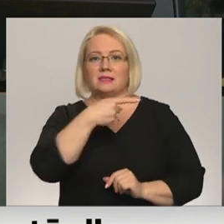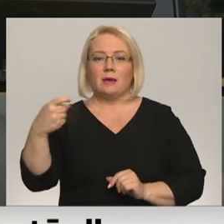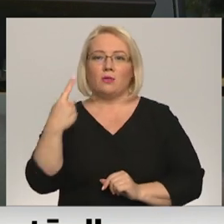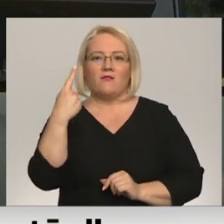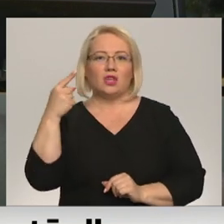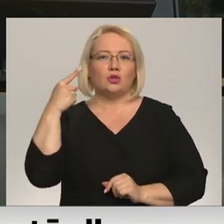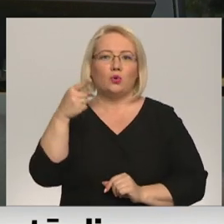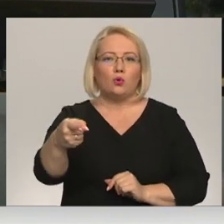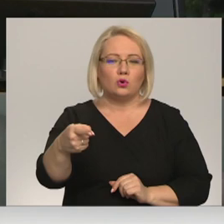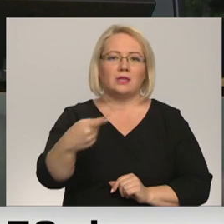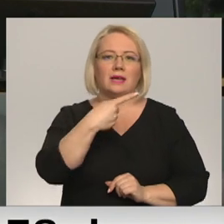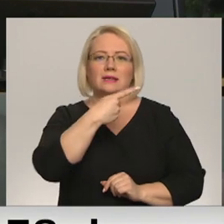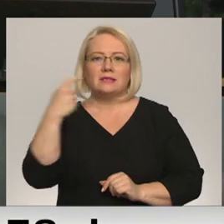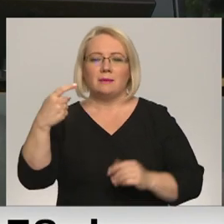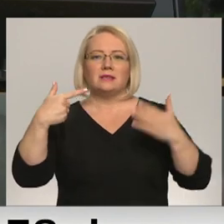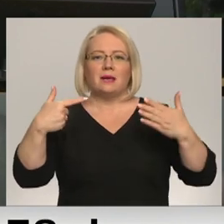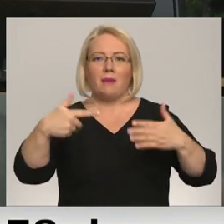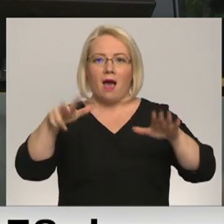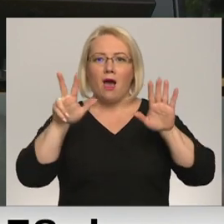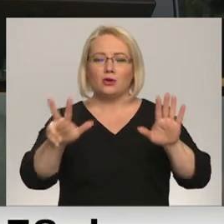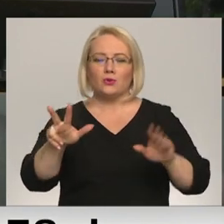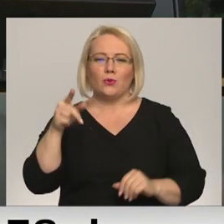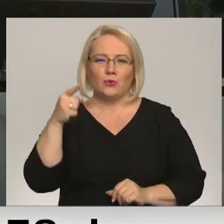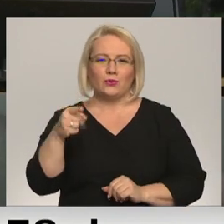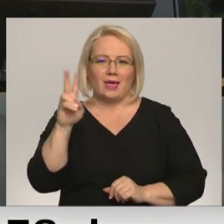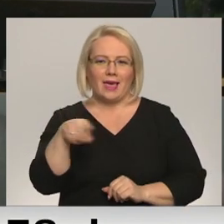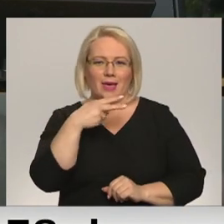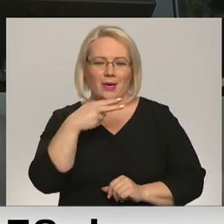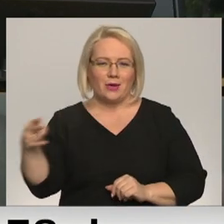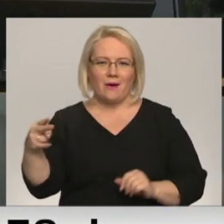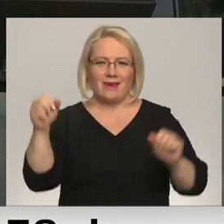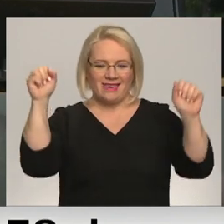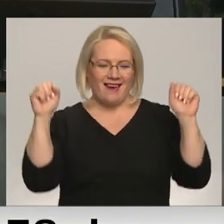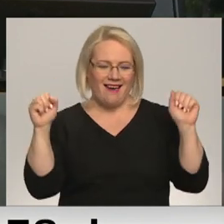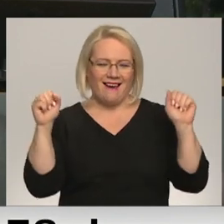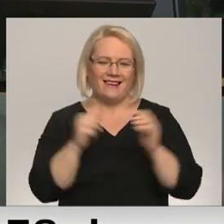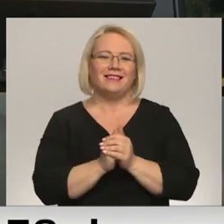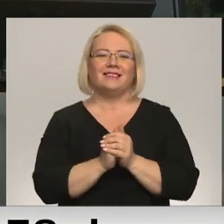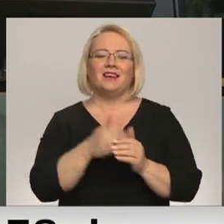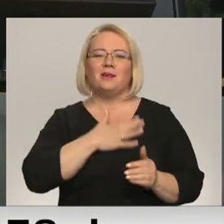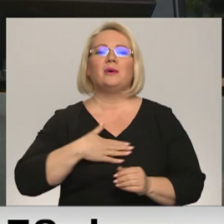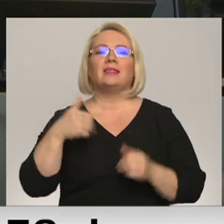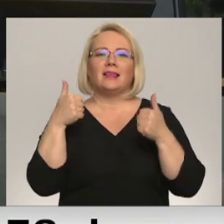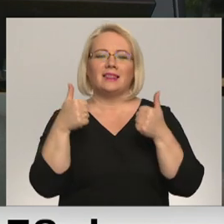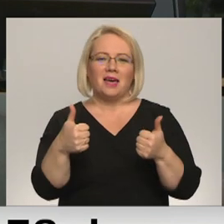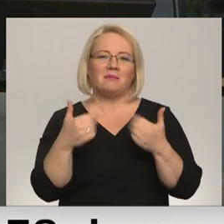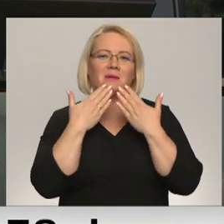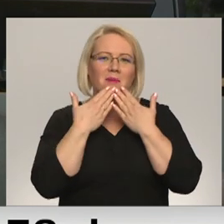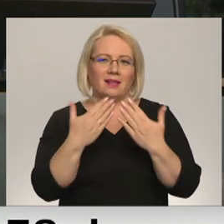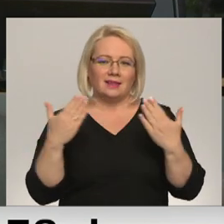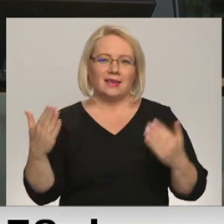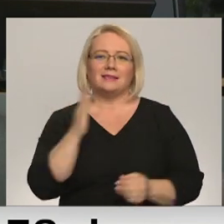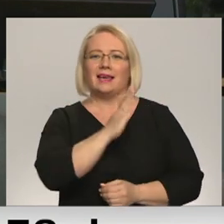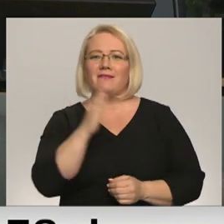101 tūkstotis un 178 eiro! Jā! ļoti, ļoti, ļoti, ļoti! Paldies